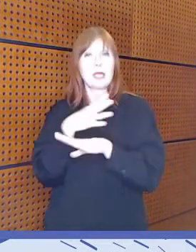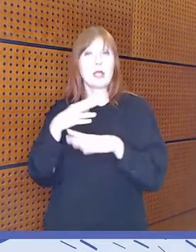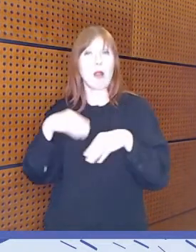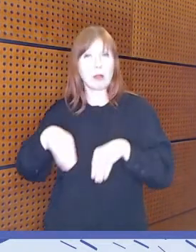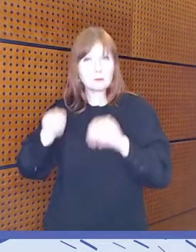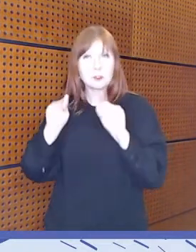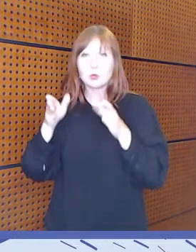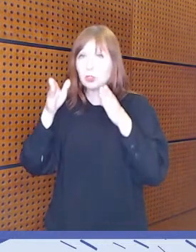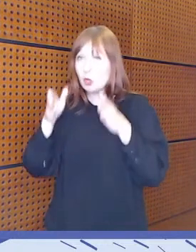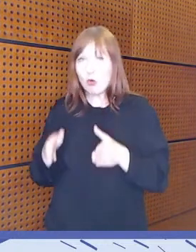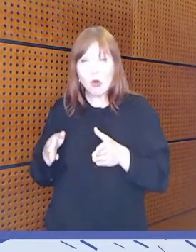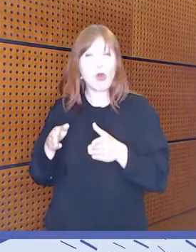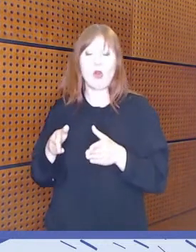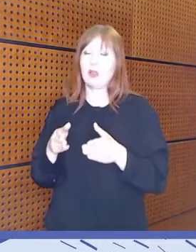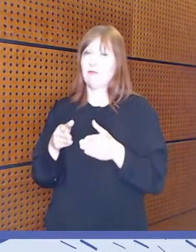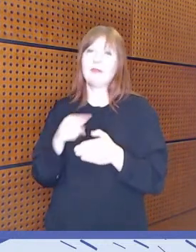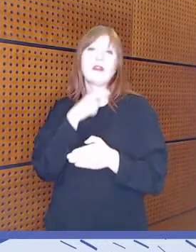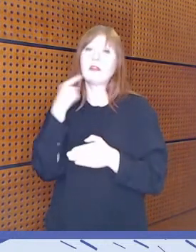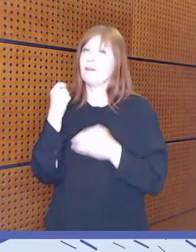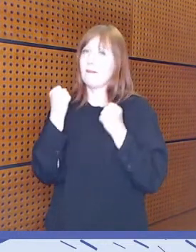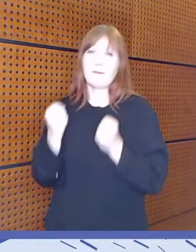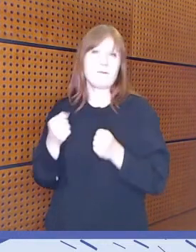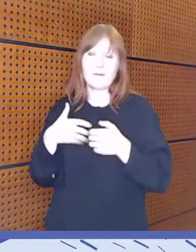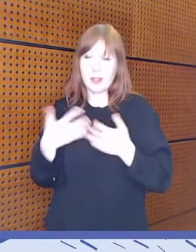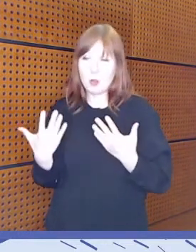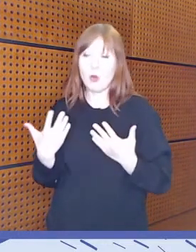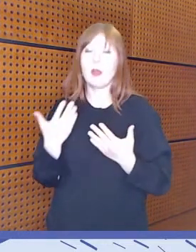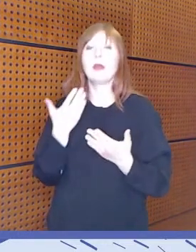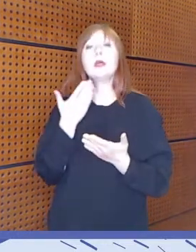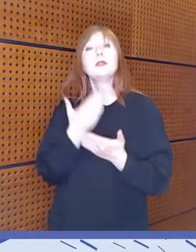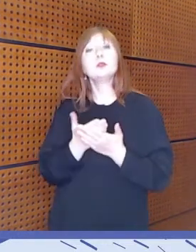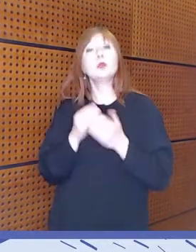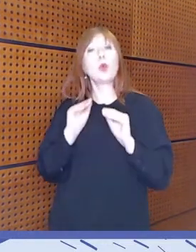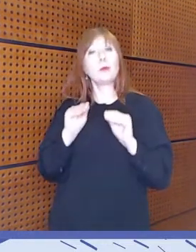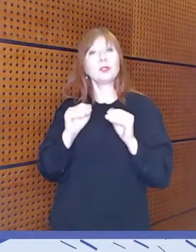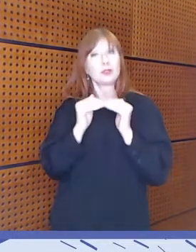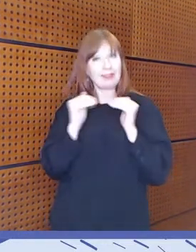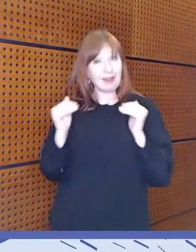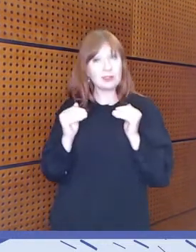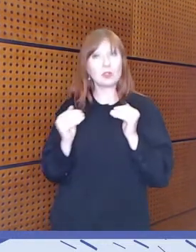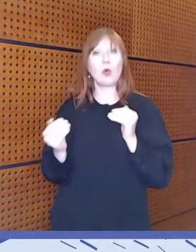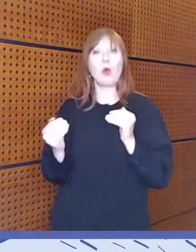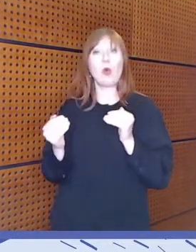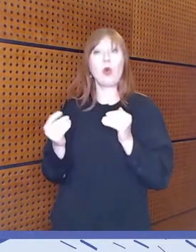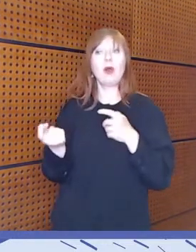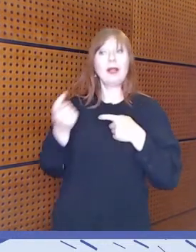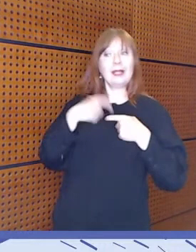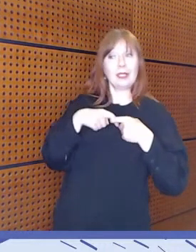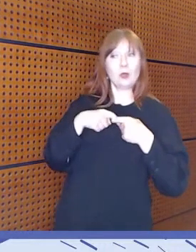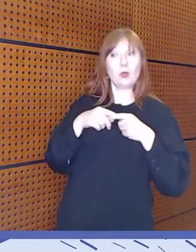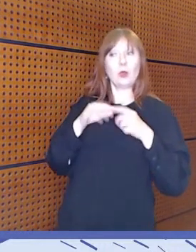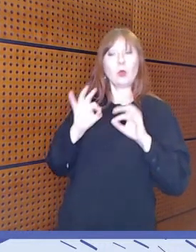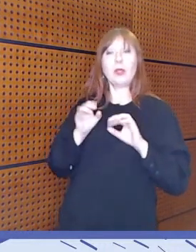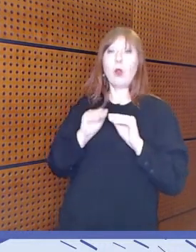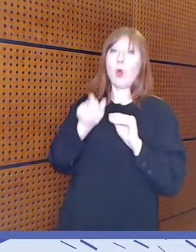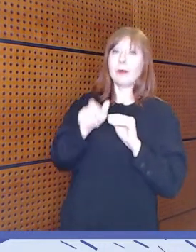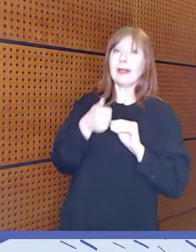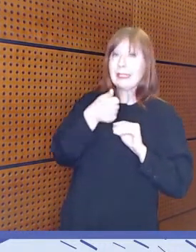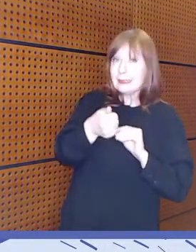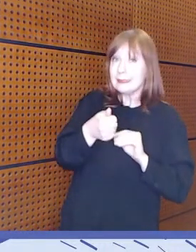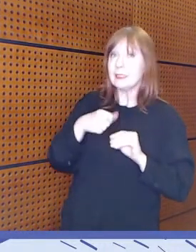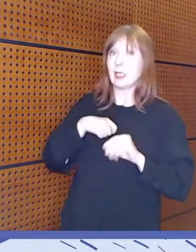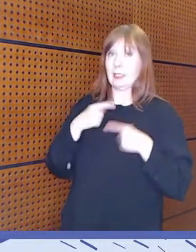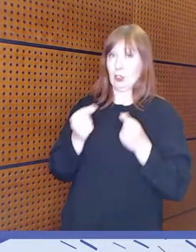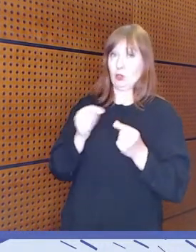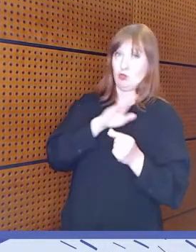vahva. Ja silloin se opetuksen taso riittyy paljon myös siihen opettajien omaan kiinnostukseen ja osaamiseen, vaikka se